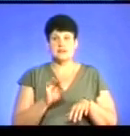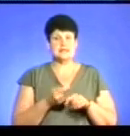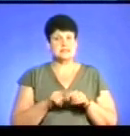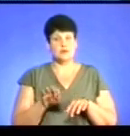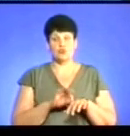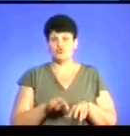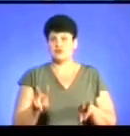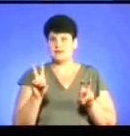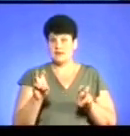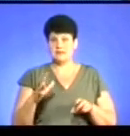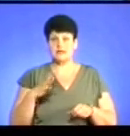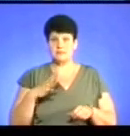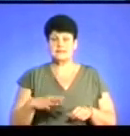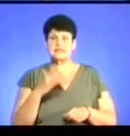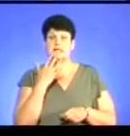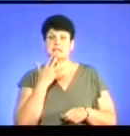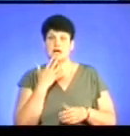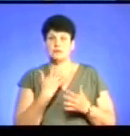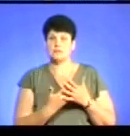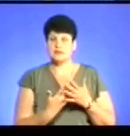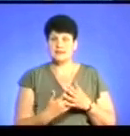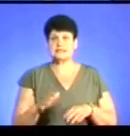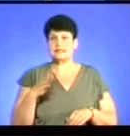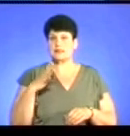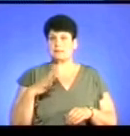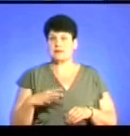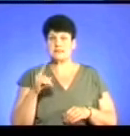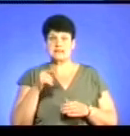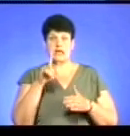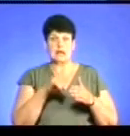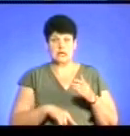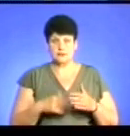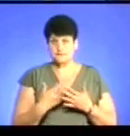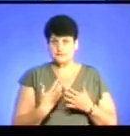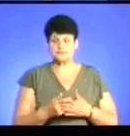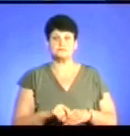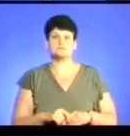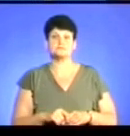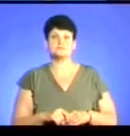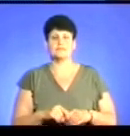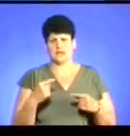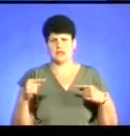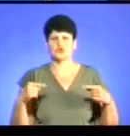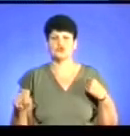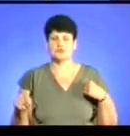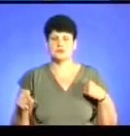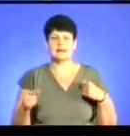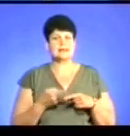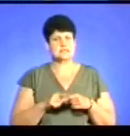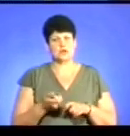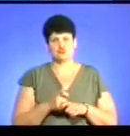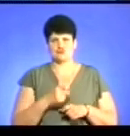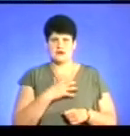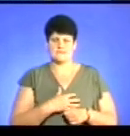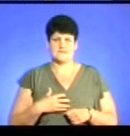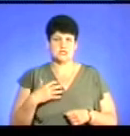знаємо, це терпимість за національною ознакою, це терпимість за релігійною ознакою і інші. І це дуже важливо.